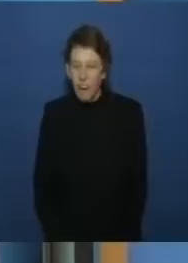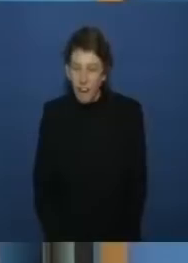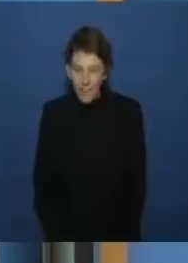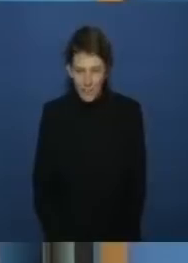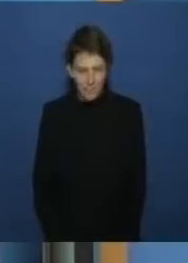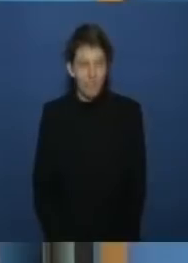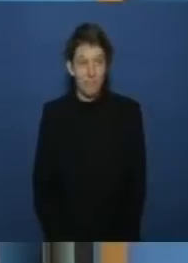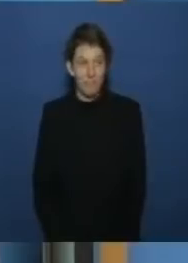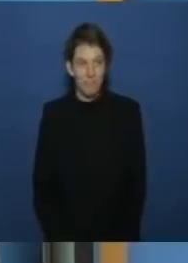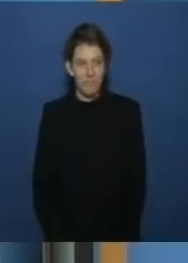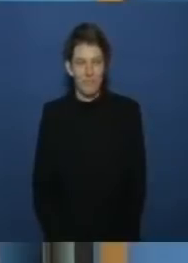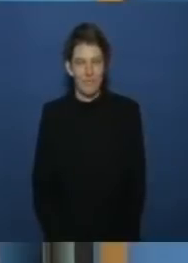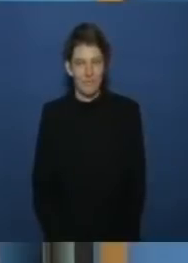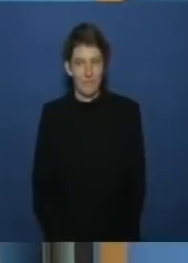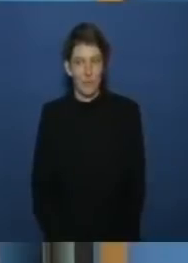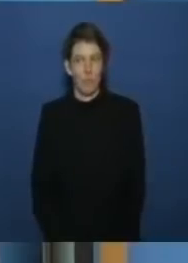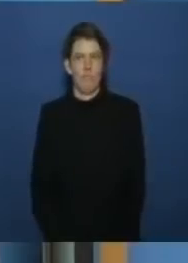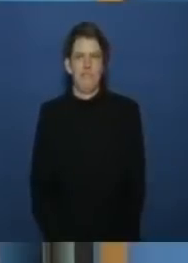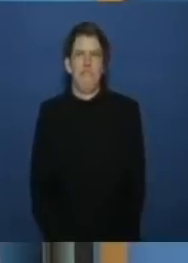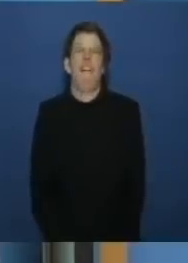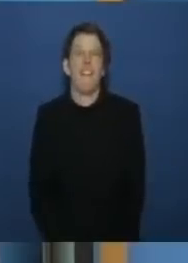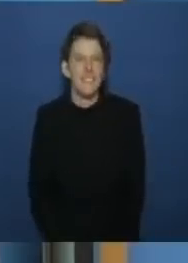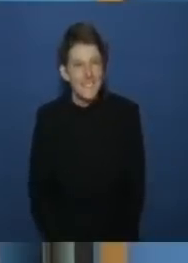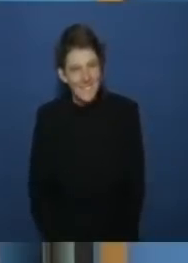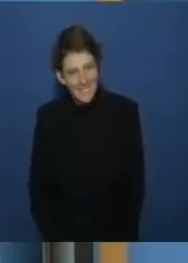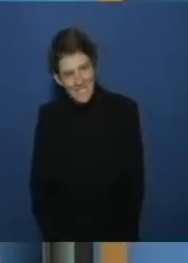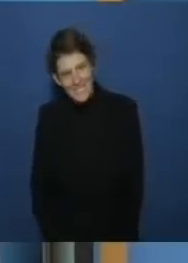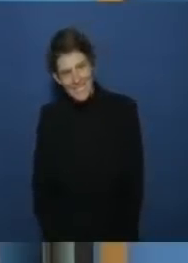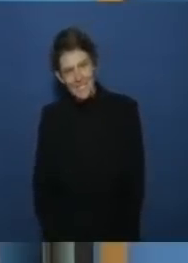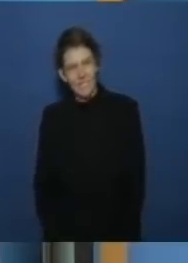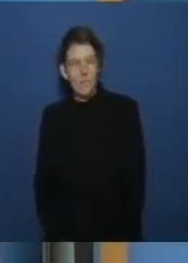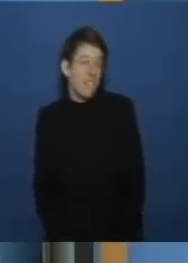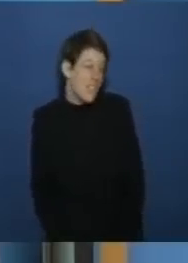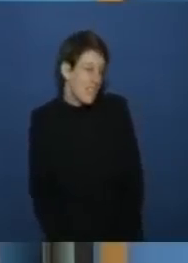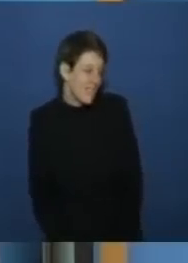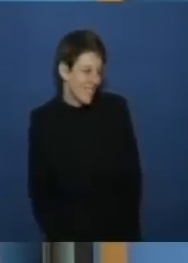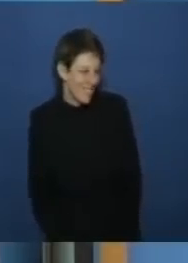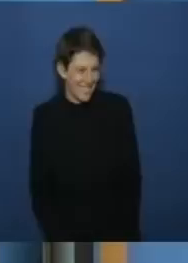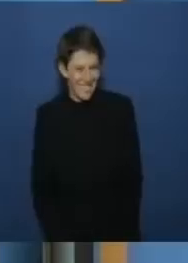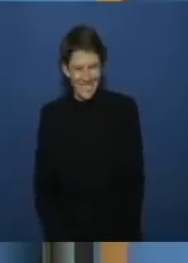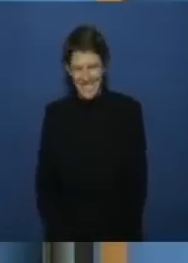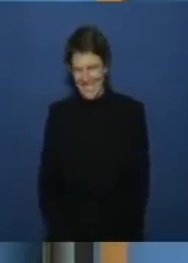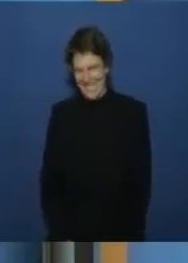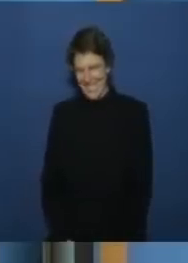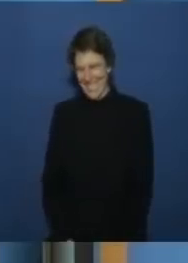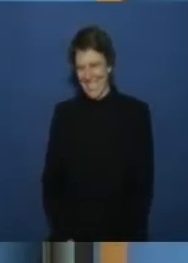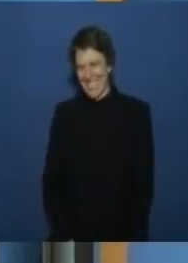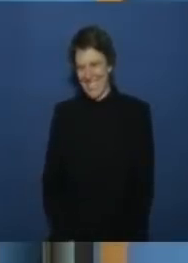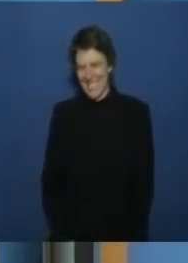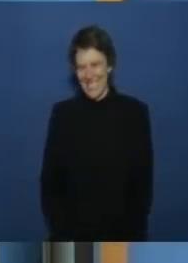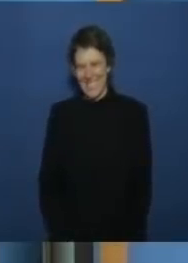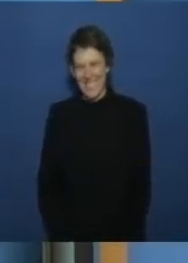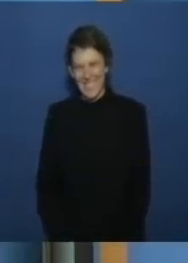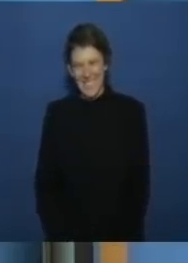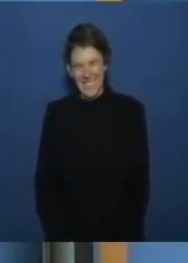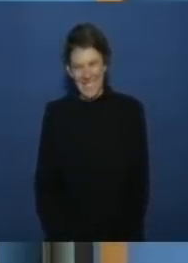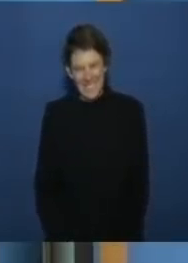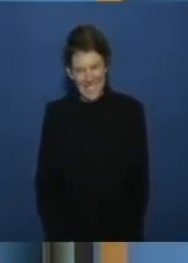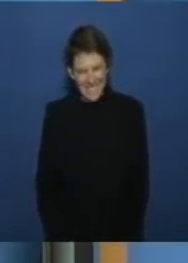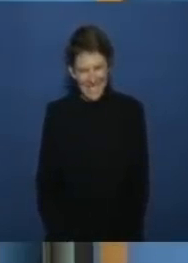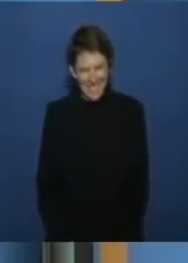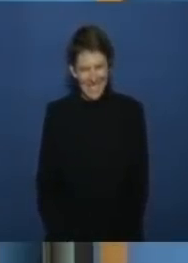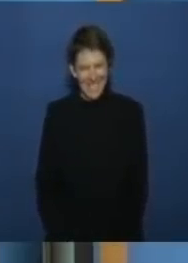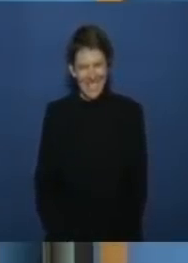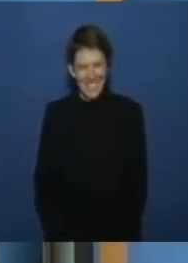corona unser leben so sehr bestimmt und meine erwartung wäre gewesen dass hier auch wieder corona im vordergrund